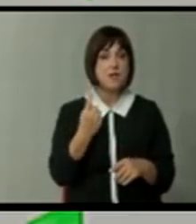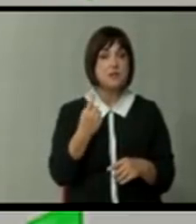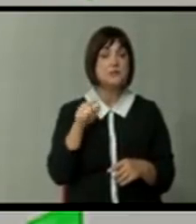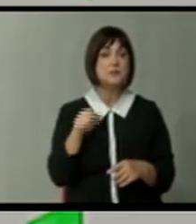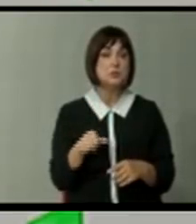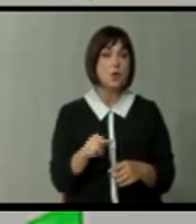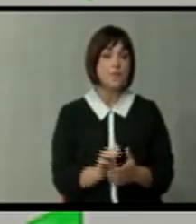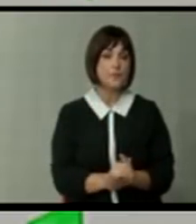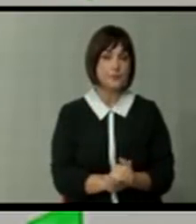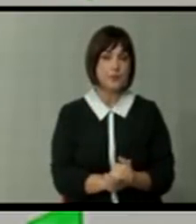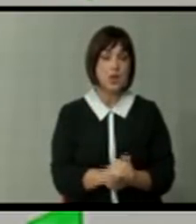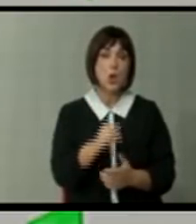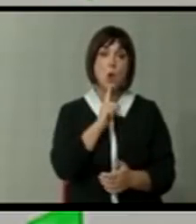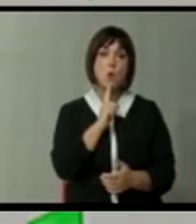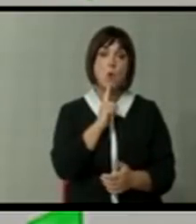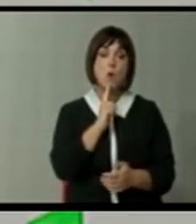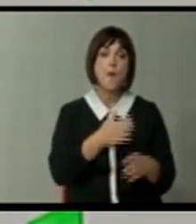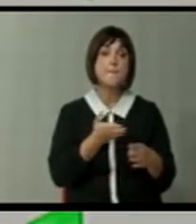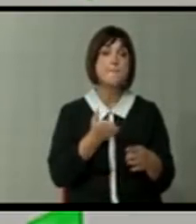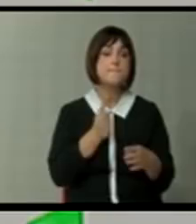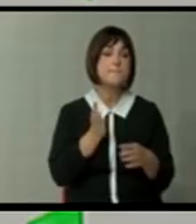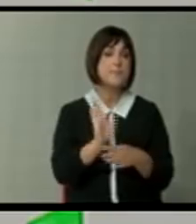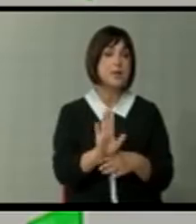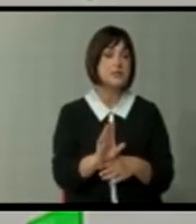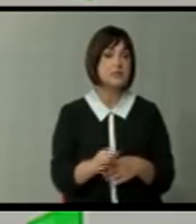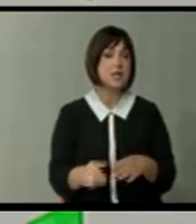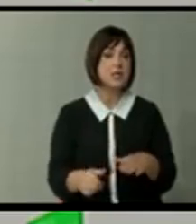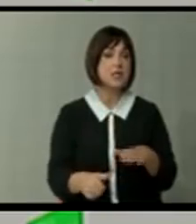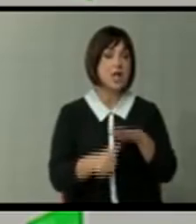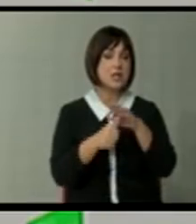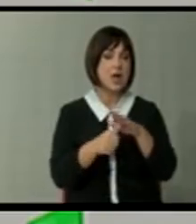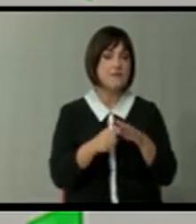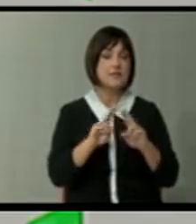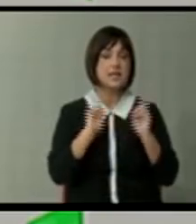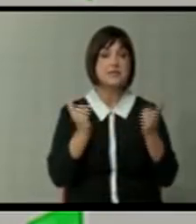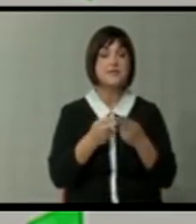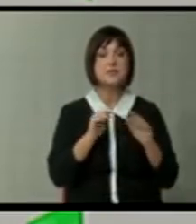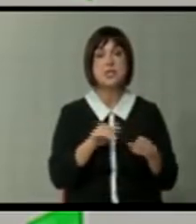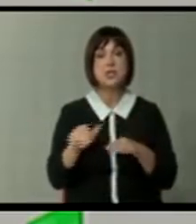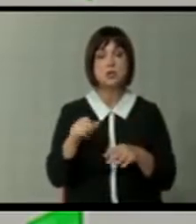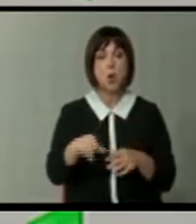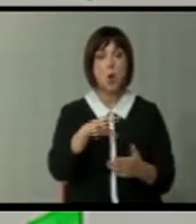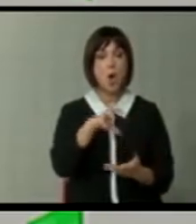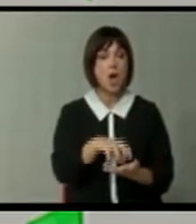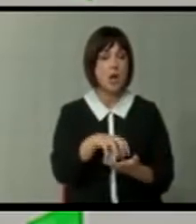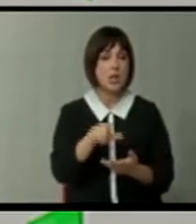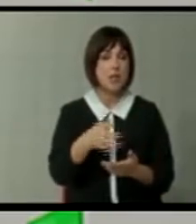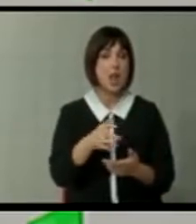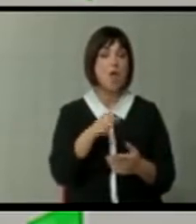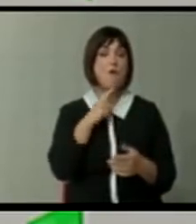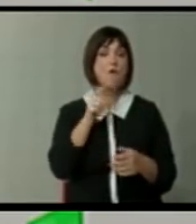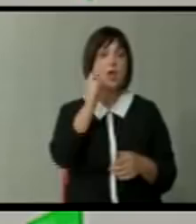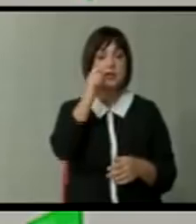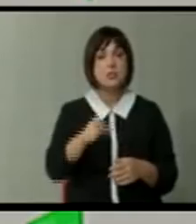кој е пристапот на главните светски играши кон регионато и дали тие играши